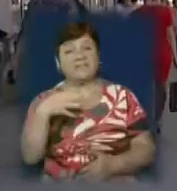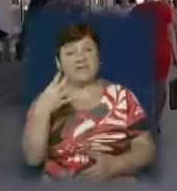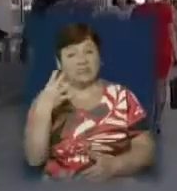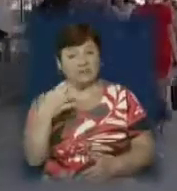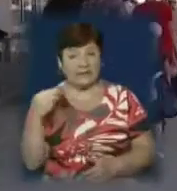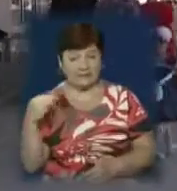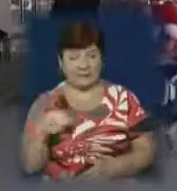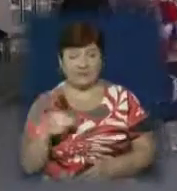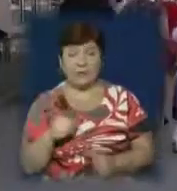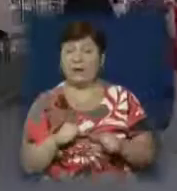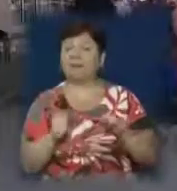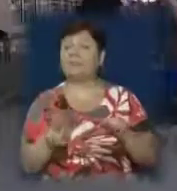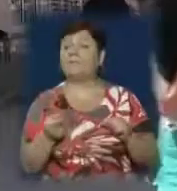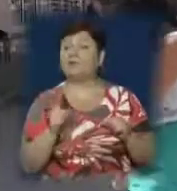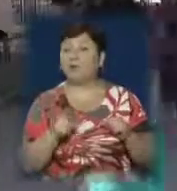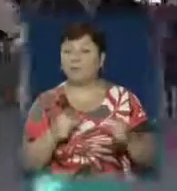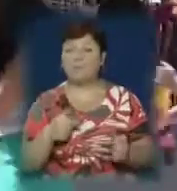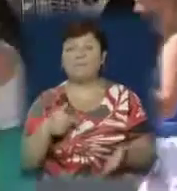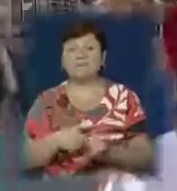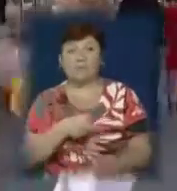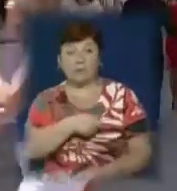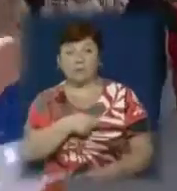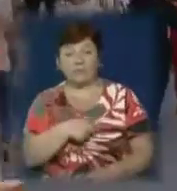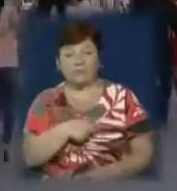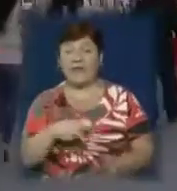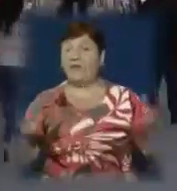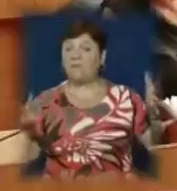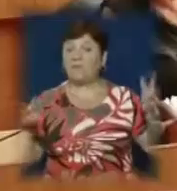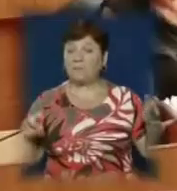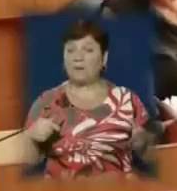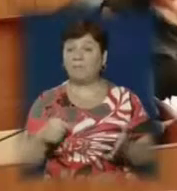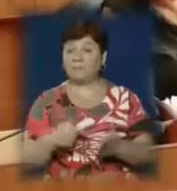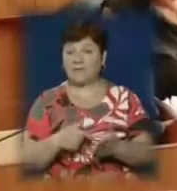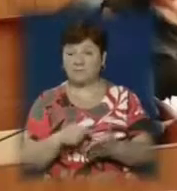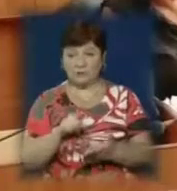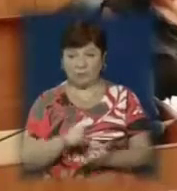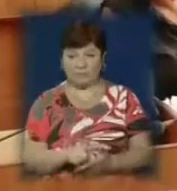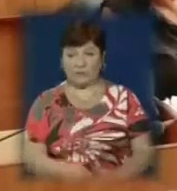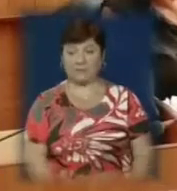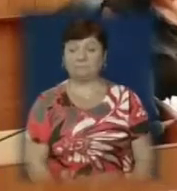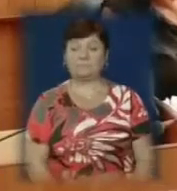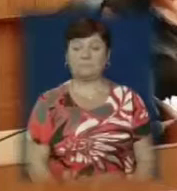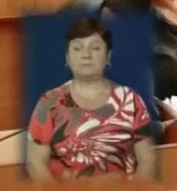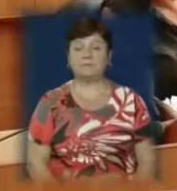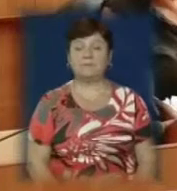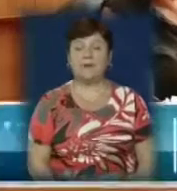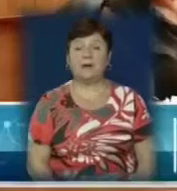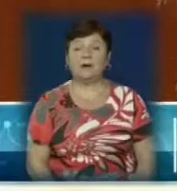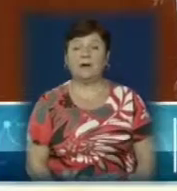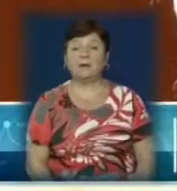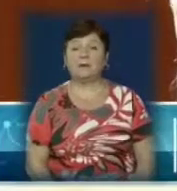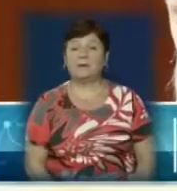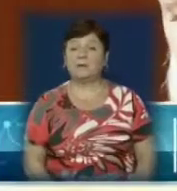тисячі. Крім того, міські депутати кажуть, фірми-орендатори належать міським чиновникам. «Пункт 5 – театральна 7А